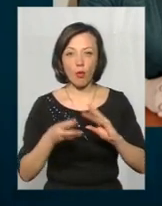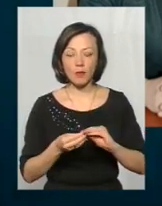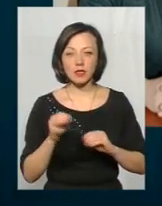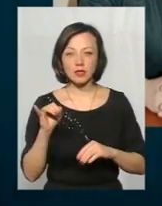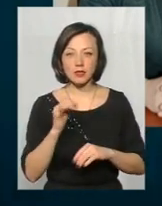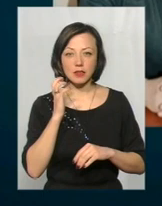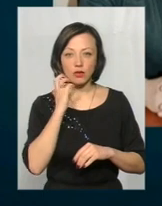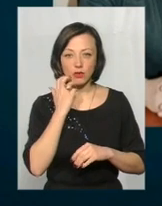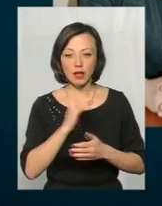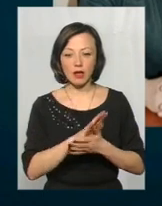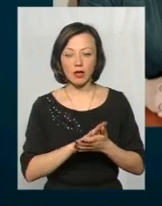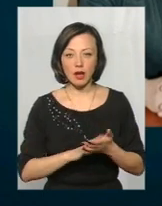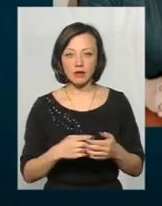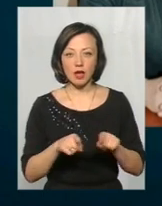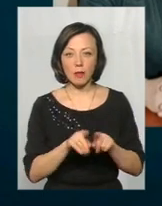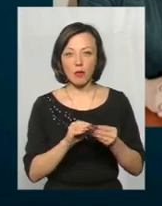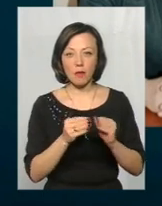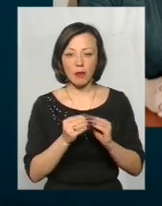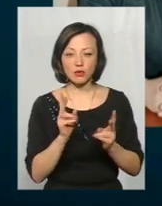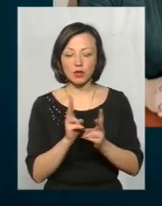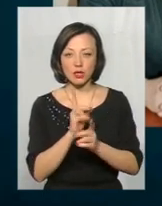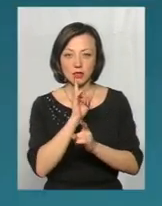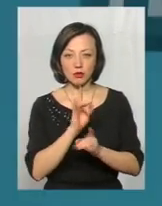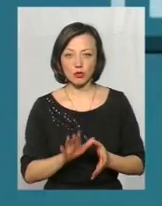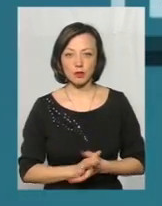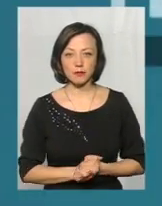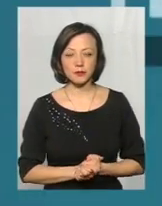серйозно, і надалі ми з такими проблемами стикатися не будемо.